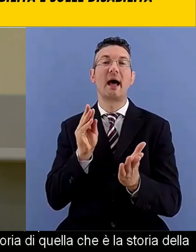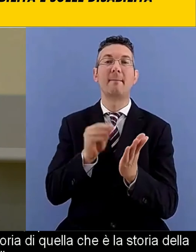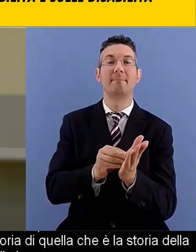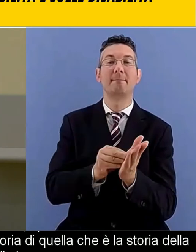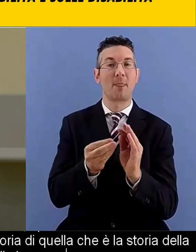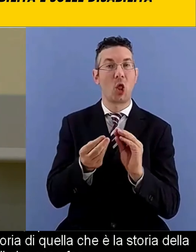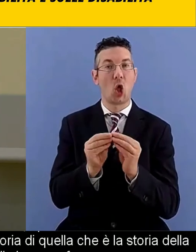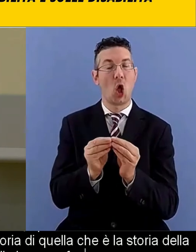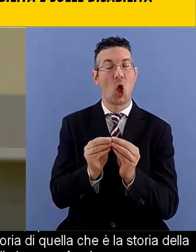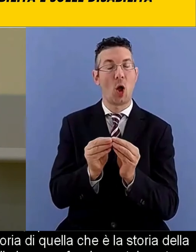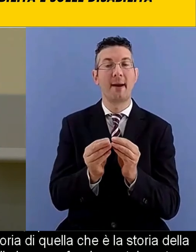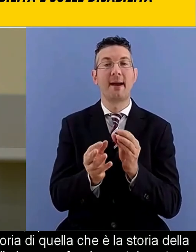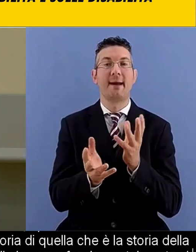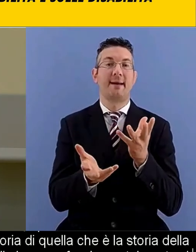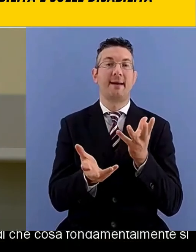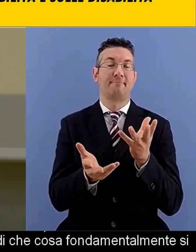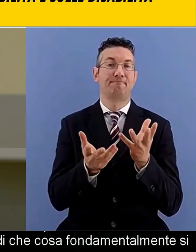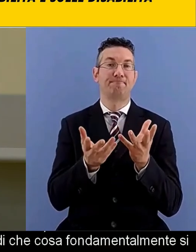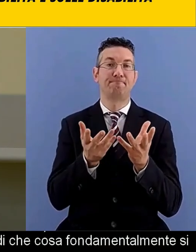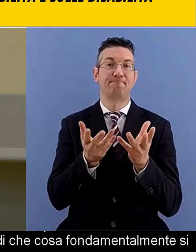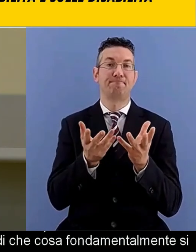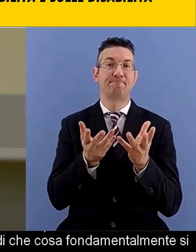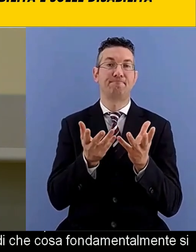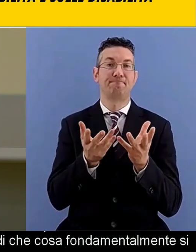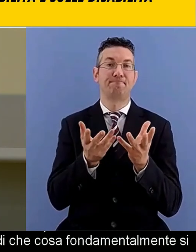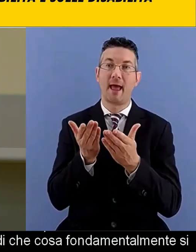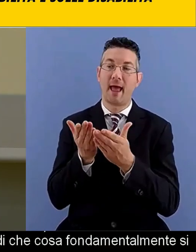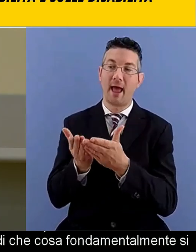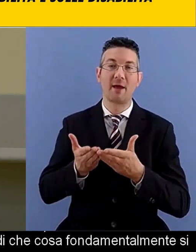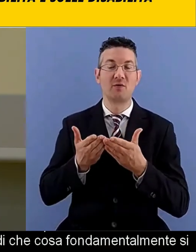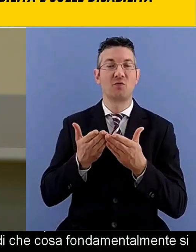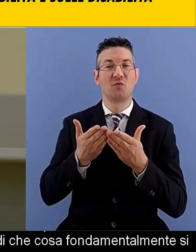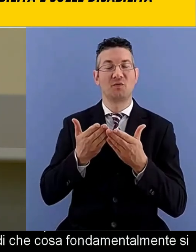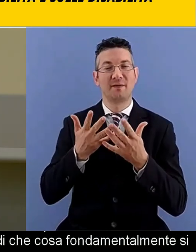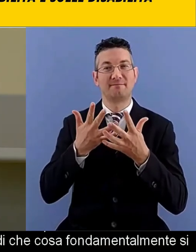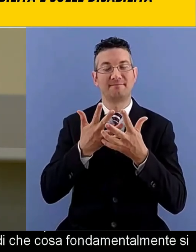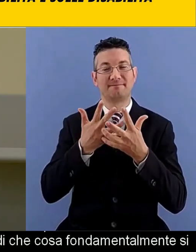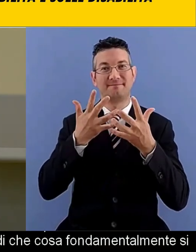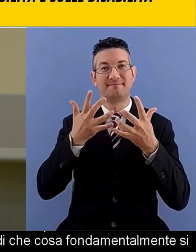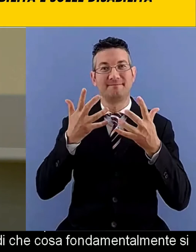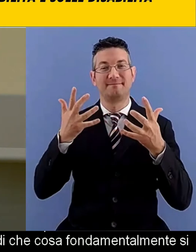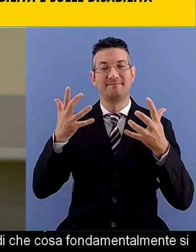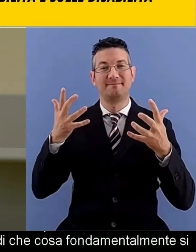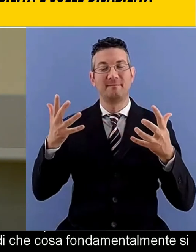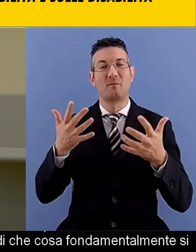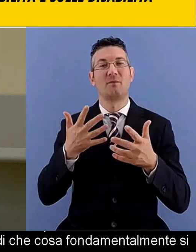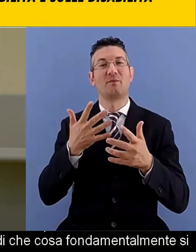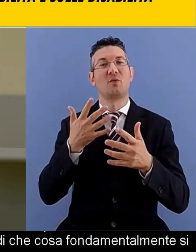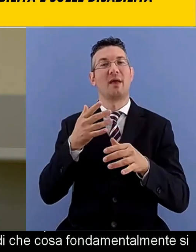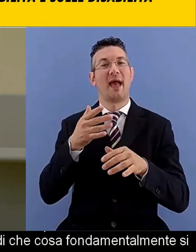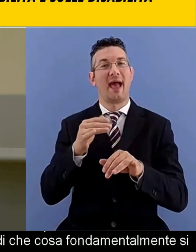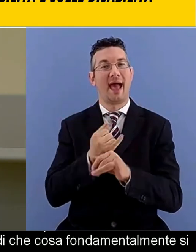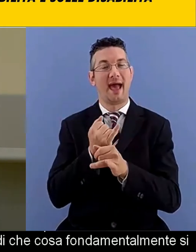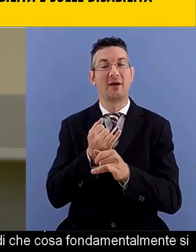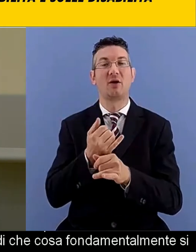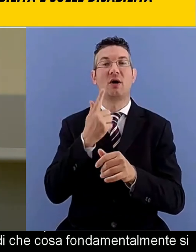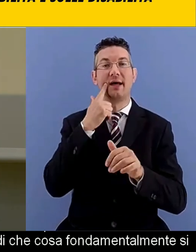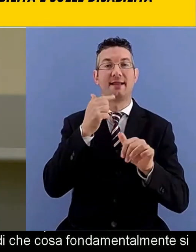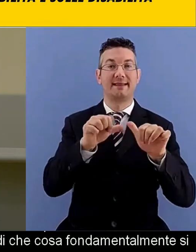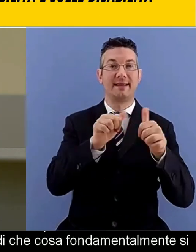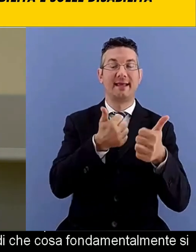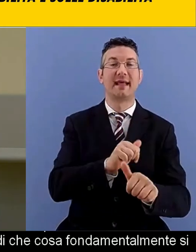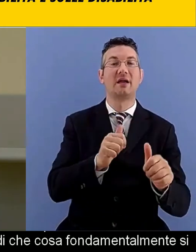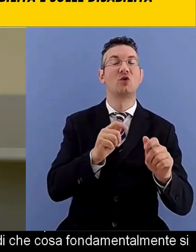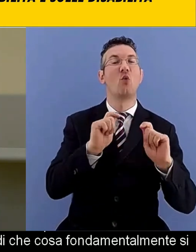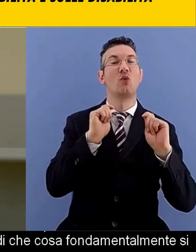parla ci aiuterà a sbrigliare un po' il caso parlandoci sia di design universale di design